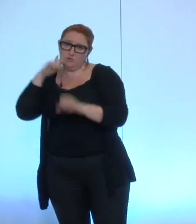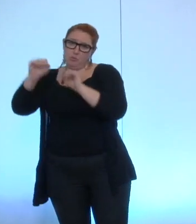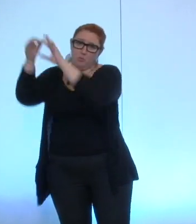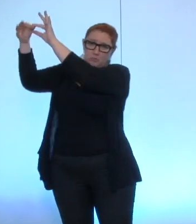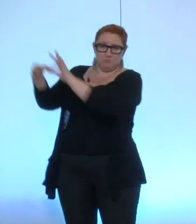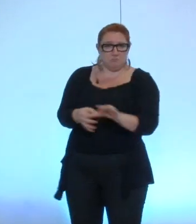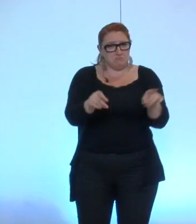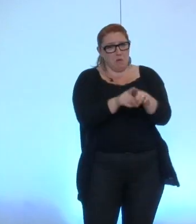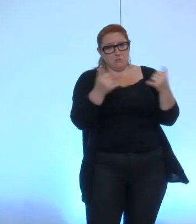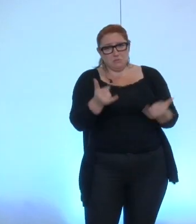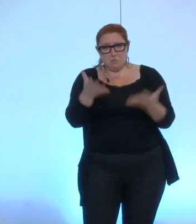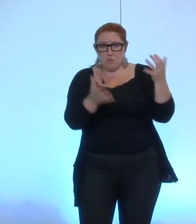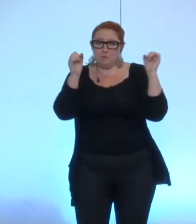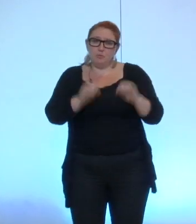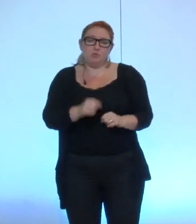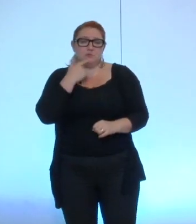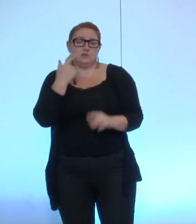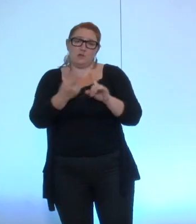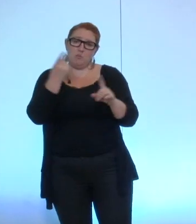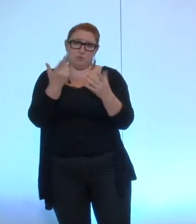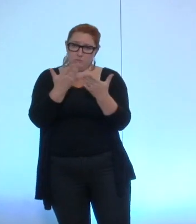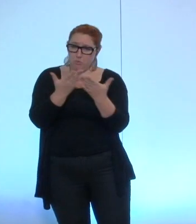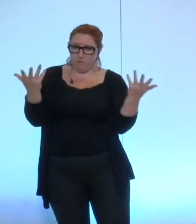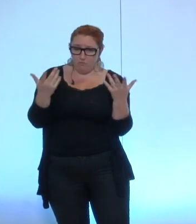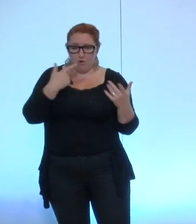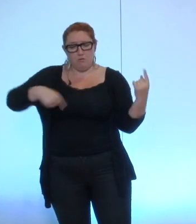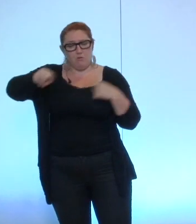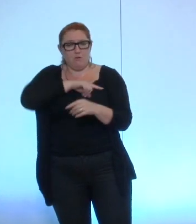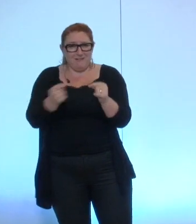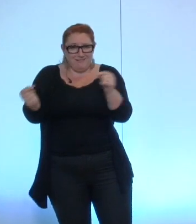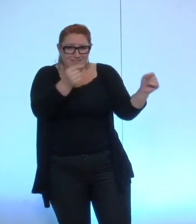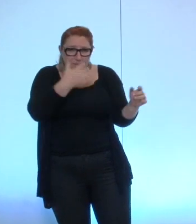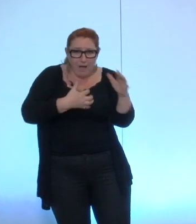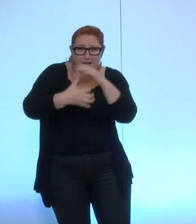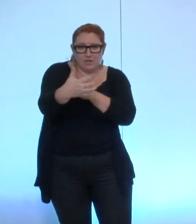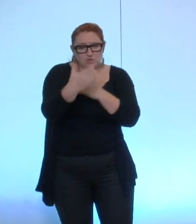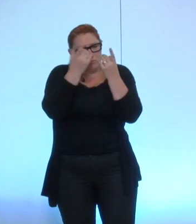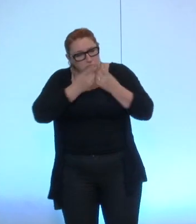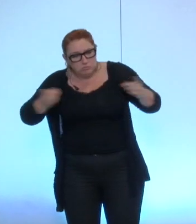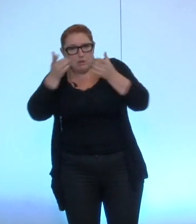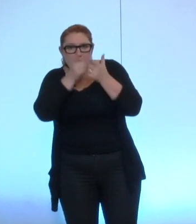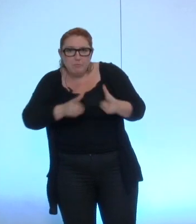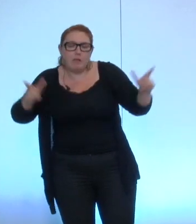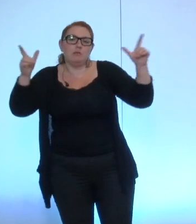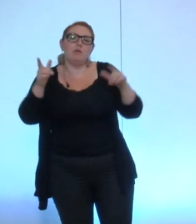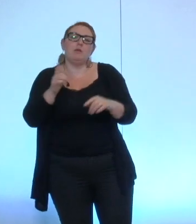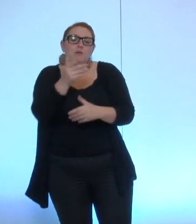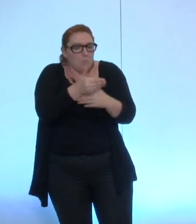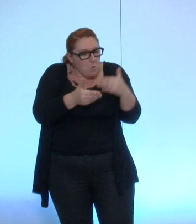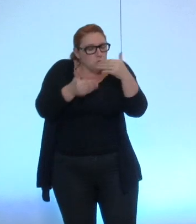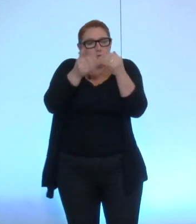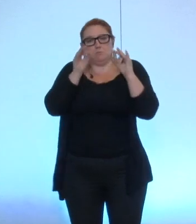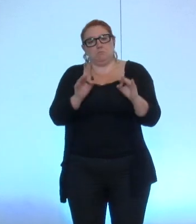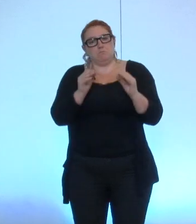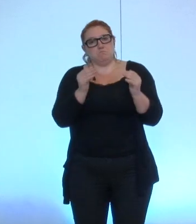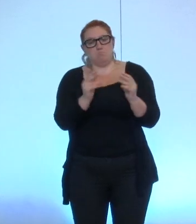de démontrer que nos débats s'enrichissent de cette diversité que vous appeliez de vos vœux de façon constructive, sans pour autant, et je tiens à le dire dès